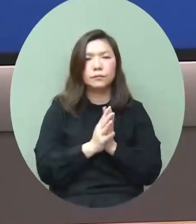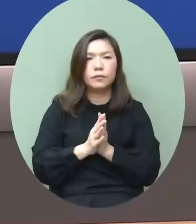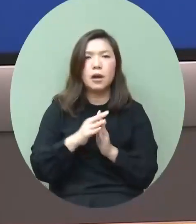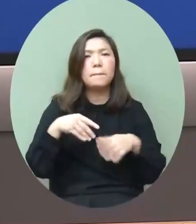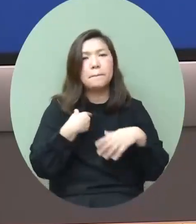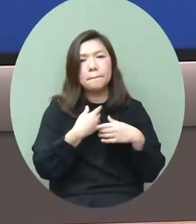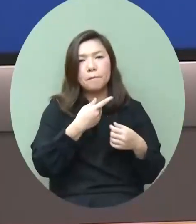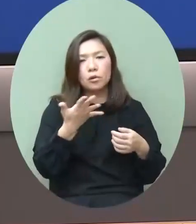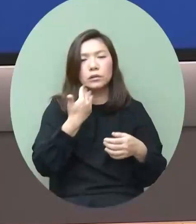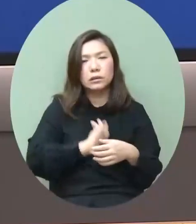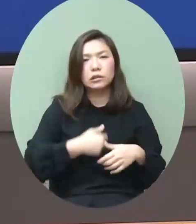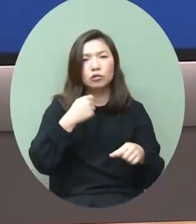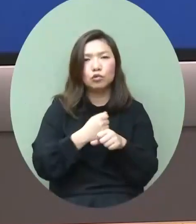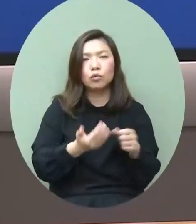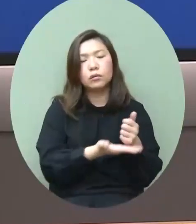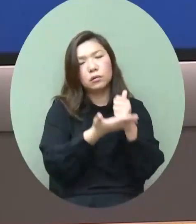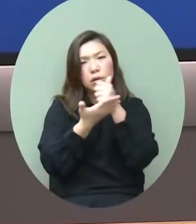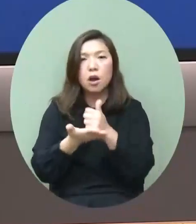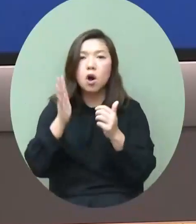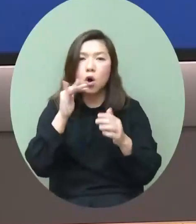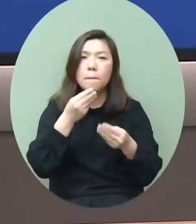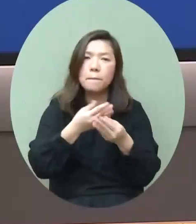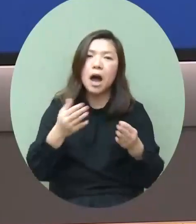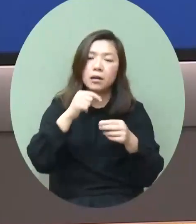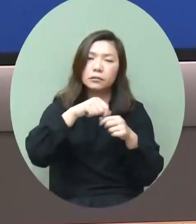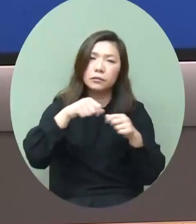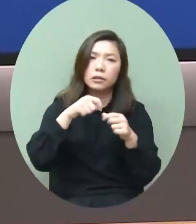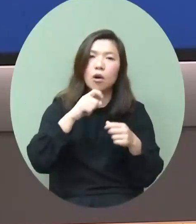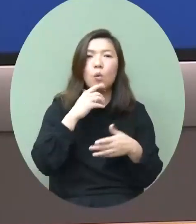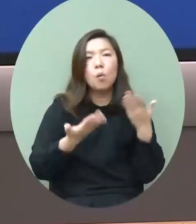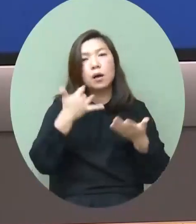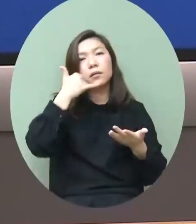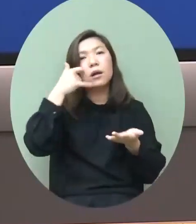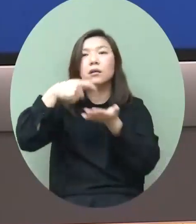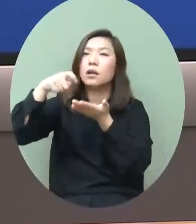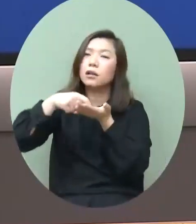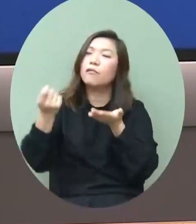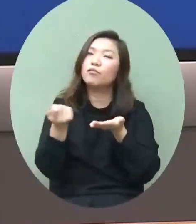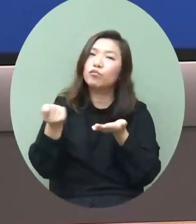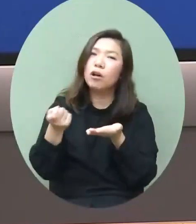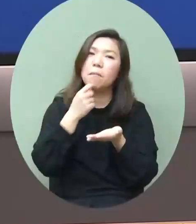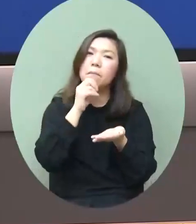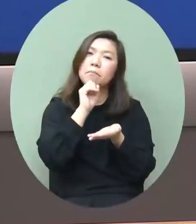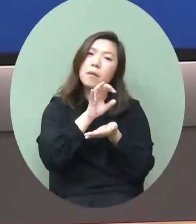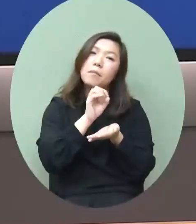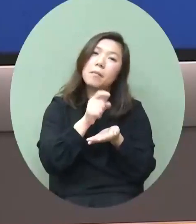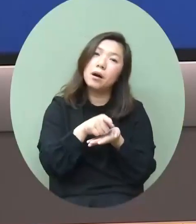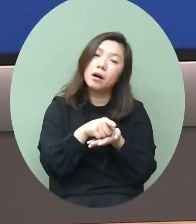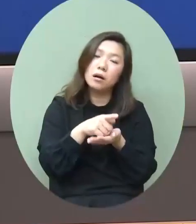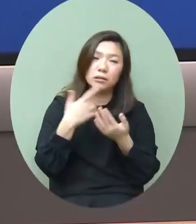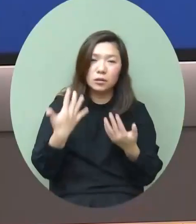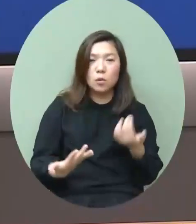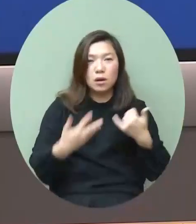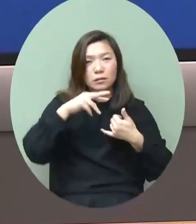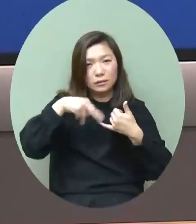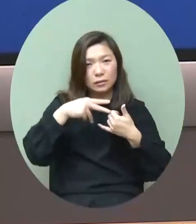派發這些防疫的服務包可以多打電話給鄰居或親友尤其是在檢疫或